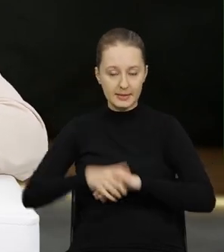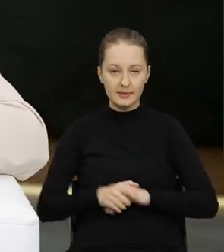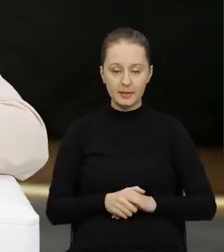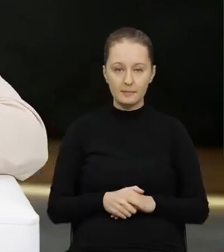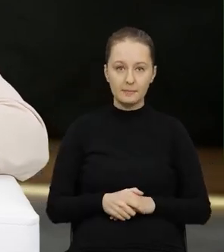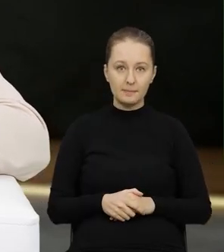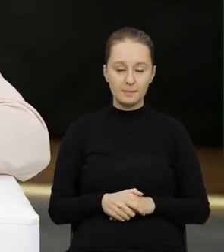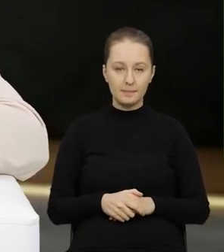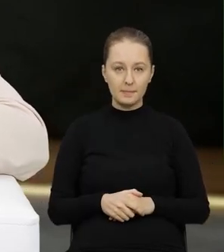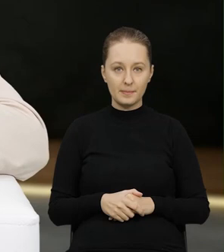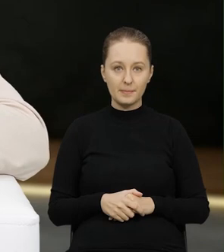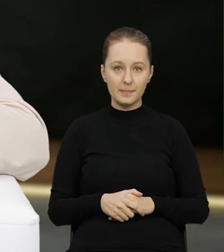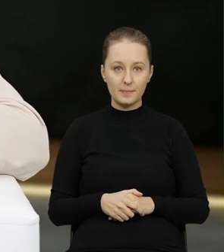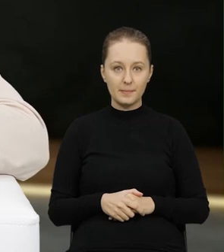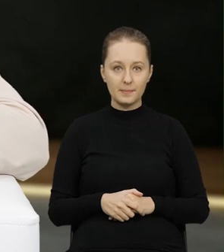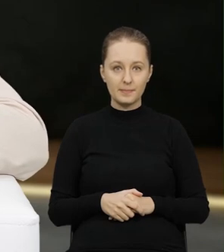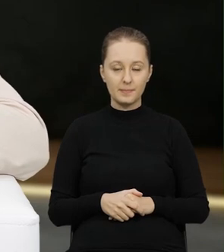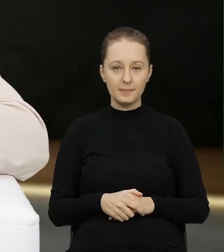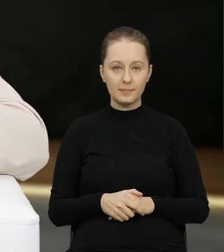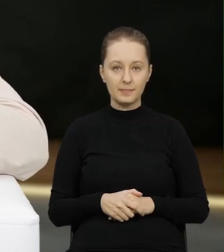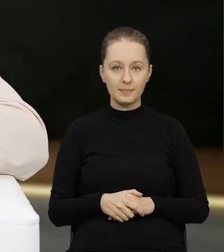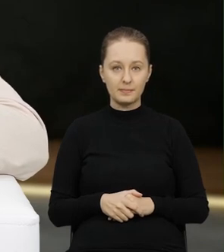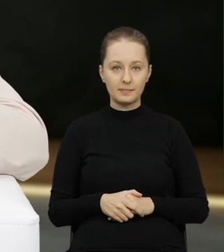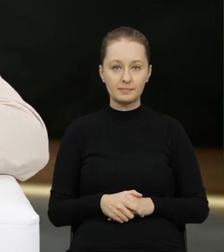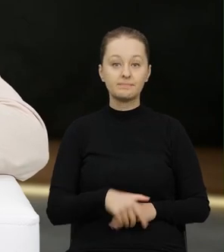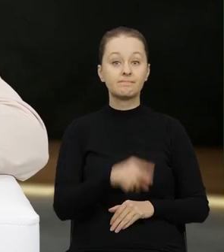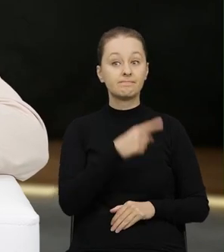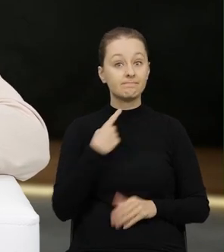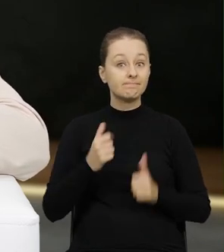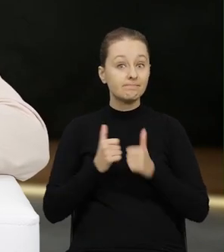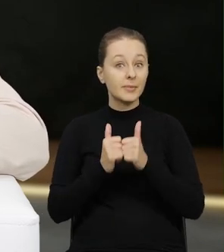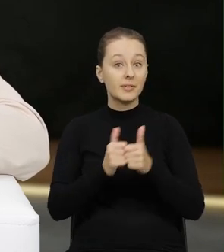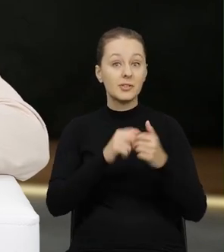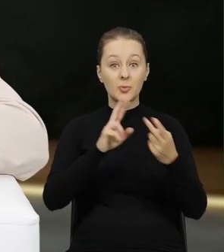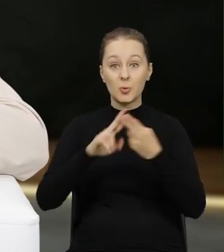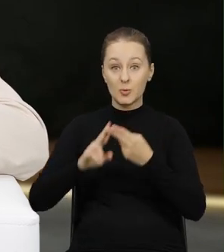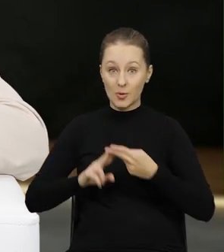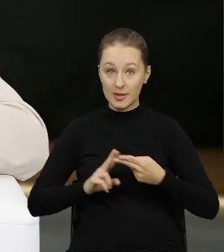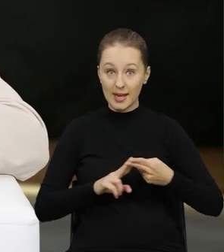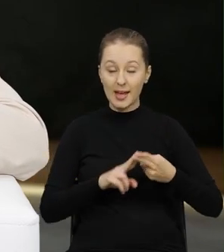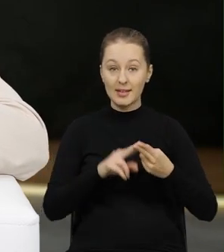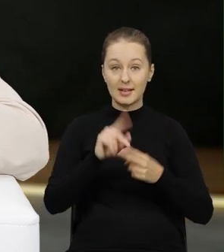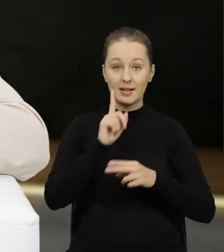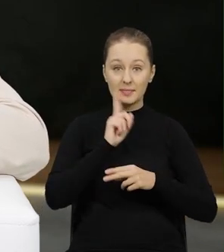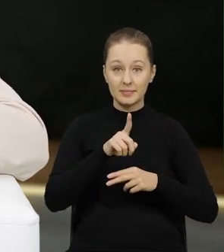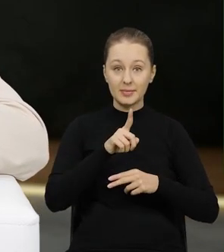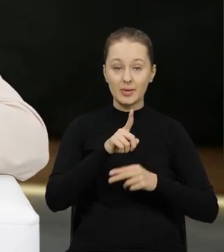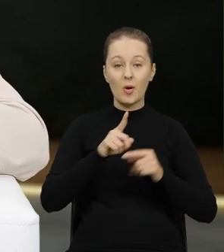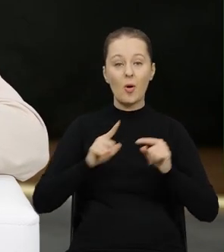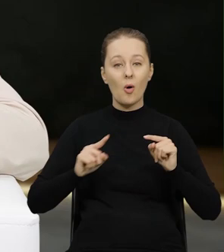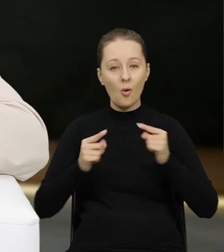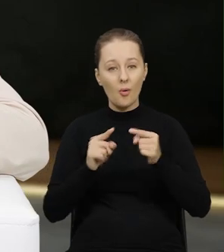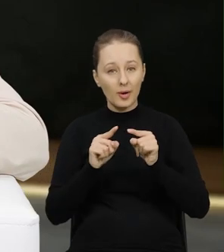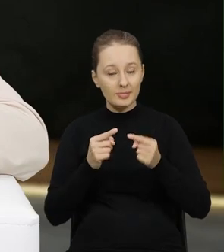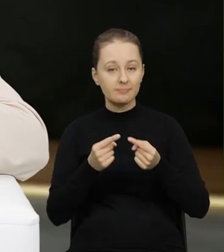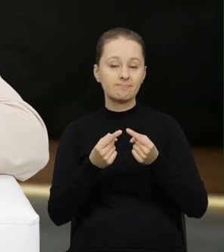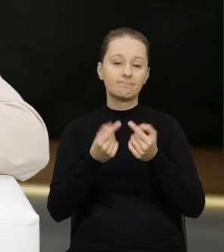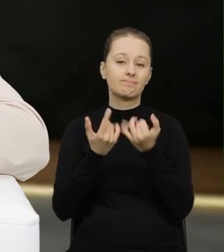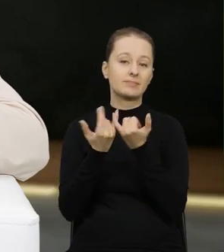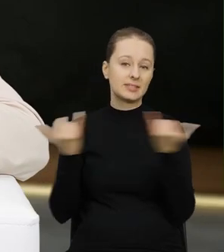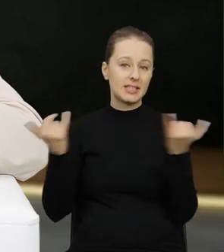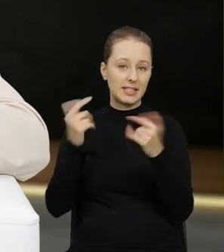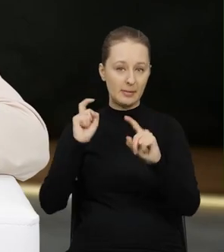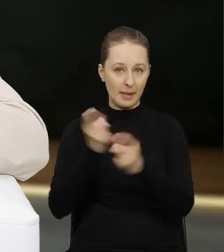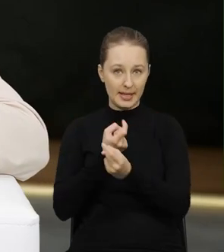No więc tutaj jakby prowadzimy uzgodnienia z właściwymi organami